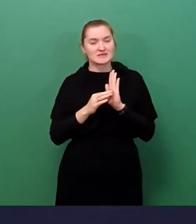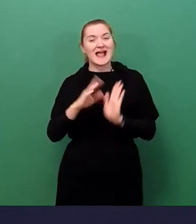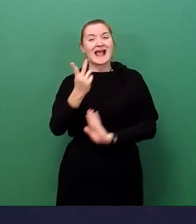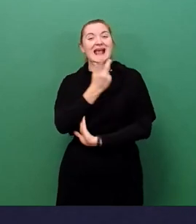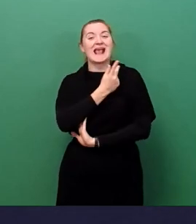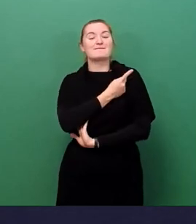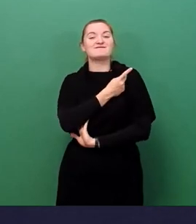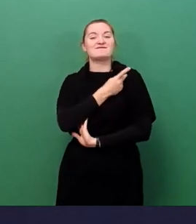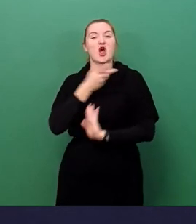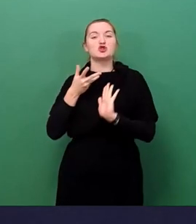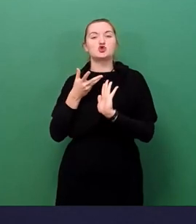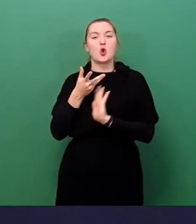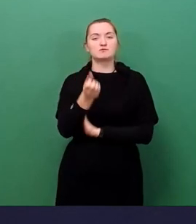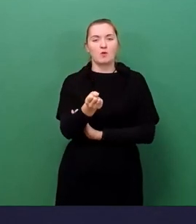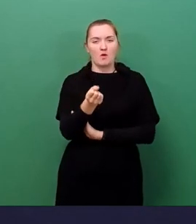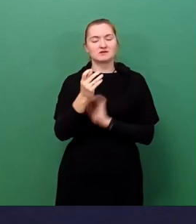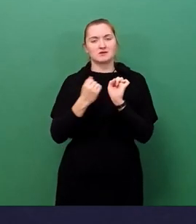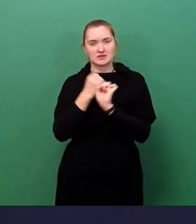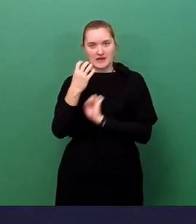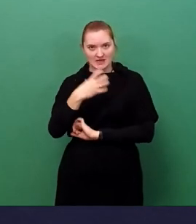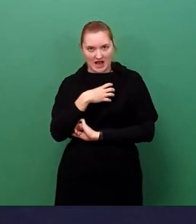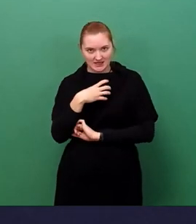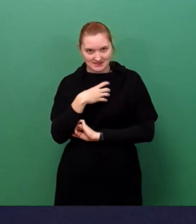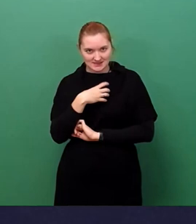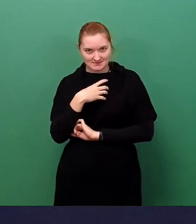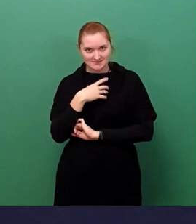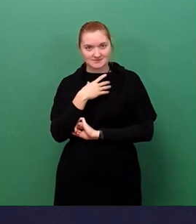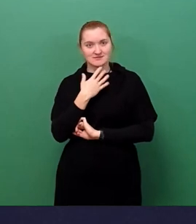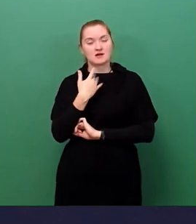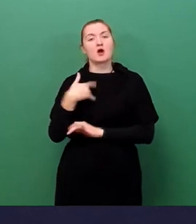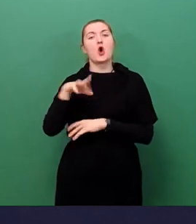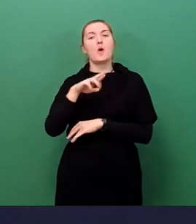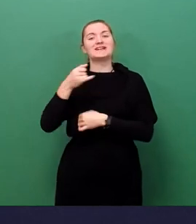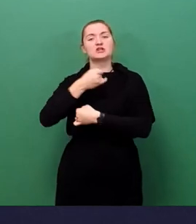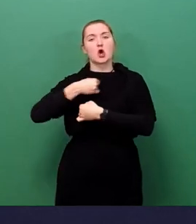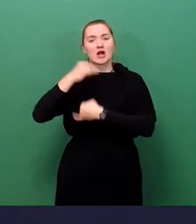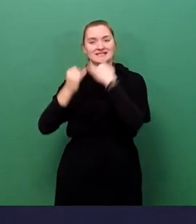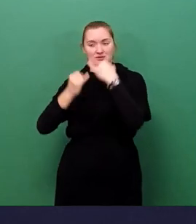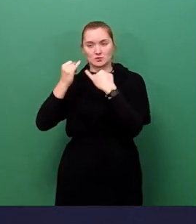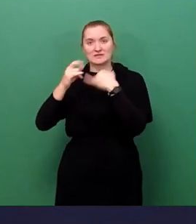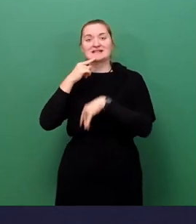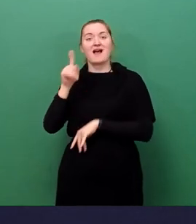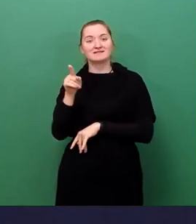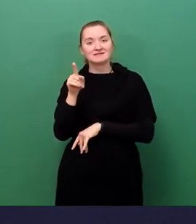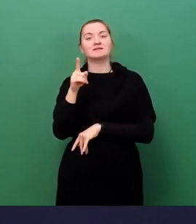Robert-Koch-Institutes sind dem Amt für Gesundheit und Prävention insgesamt